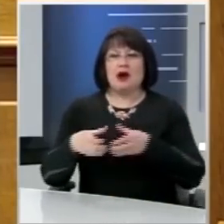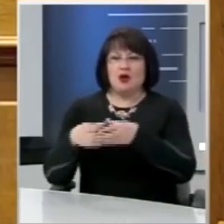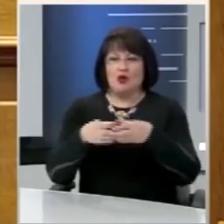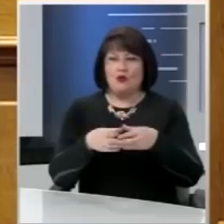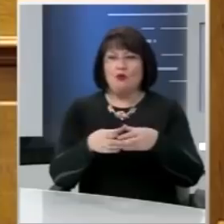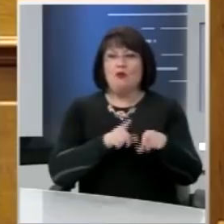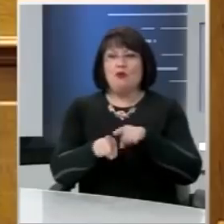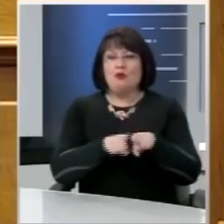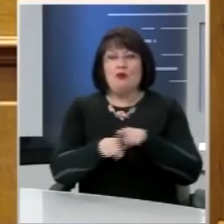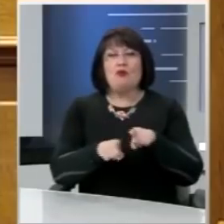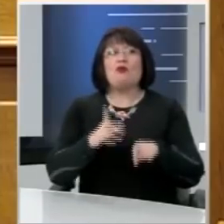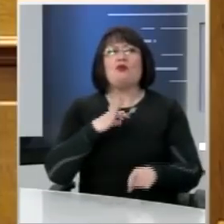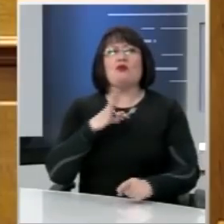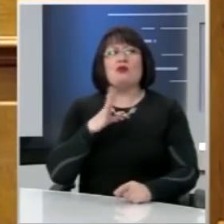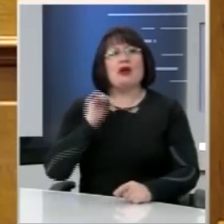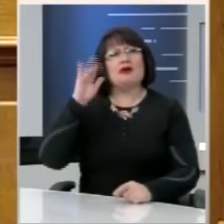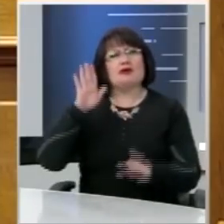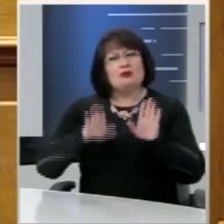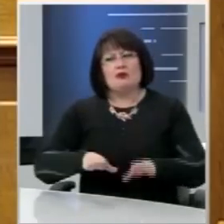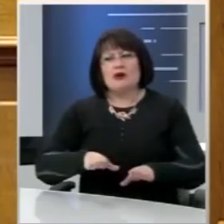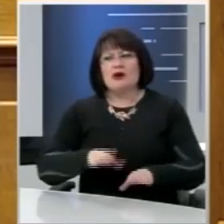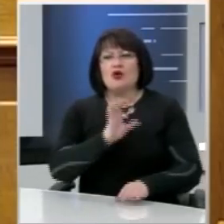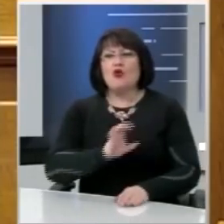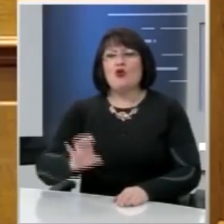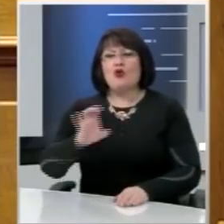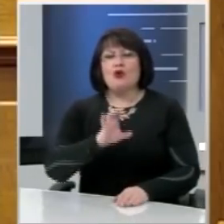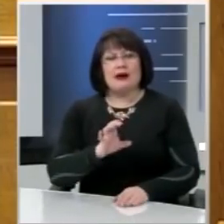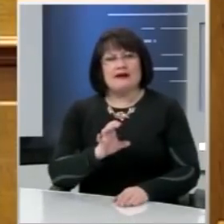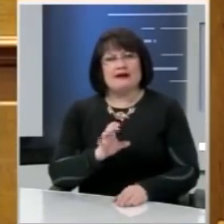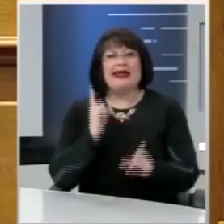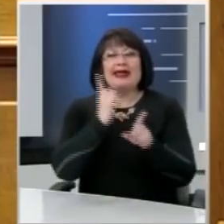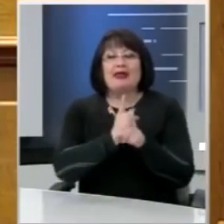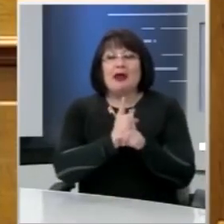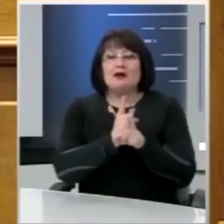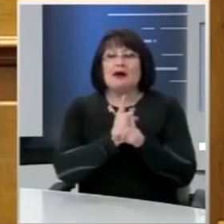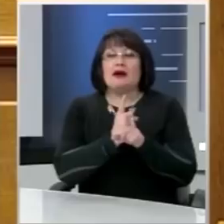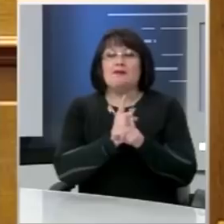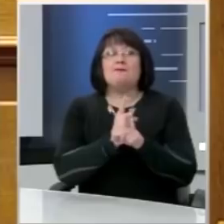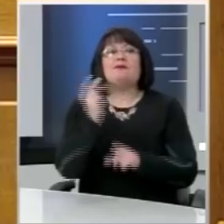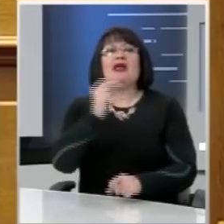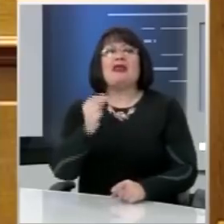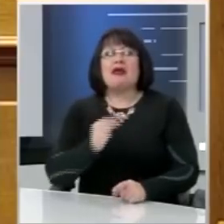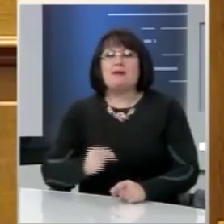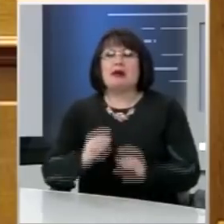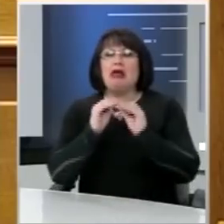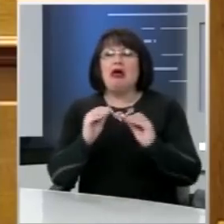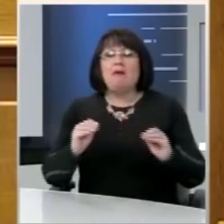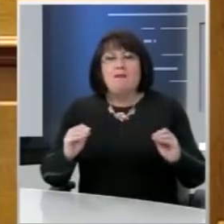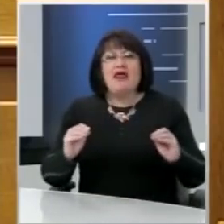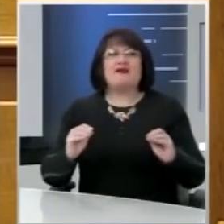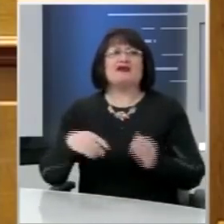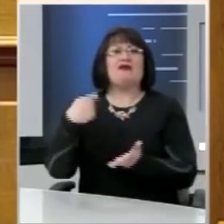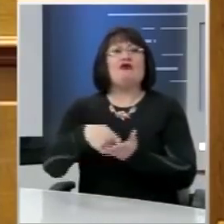και τη ζωή αυτών των ανθρώπων στις χώρες διαμονής τους. Ιδιαίτερα για ζητήματα εκπαίδευσης,